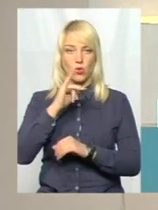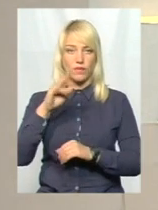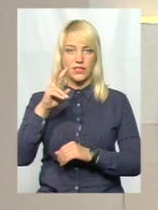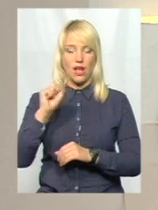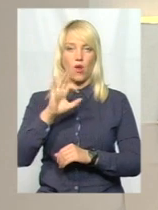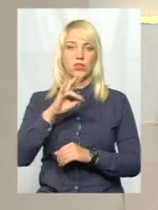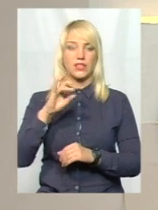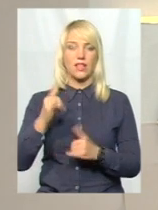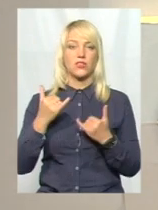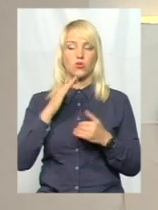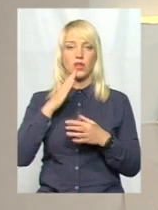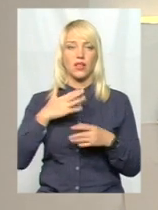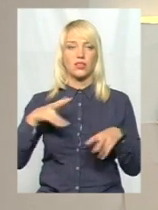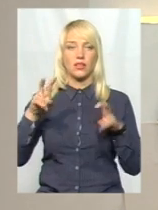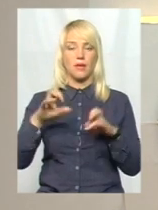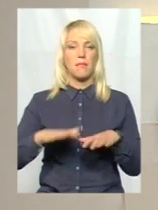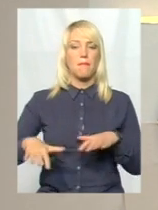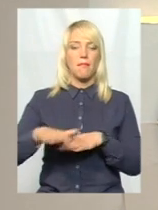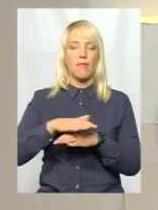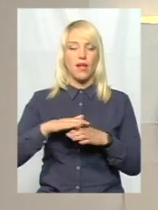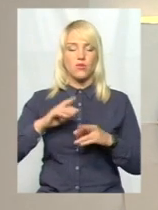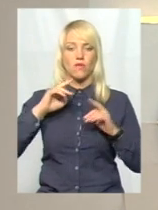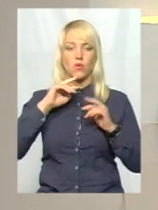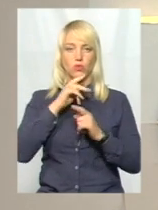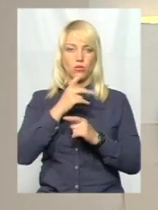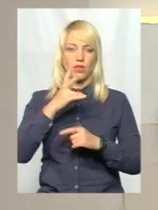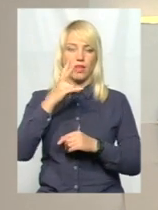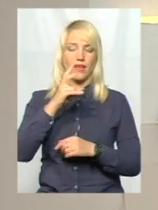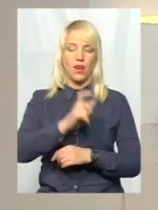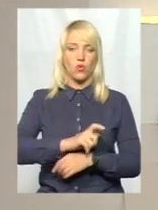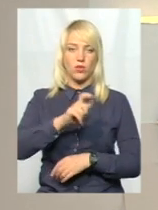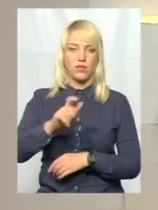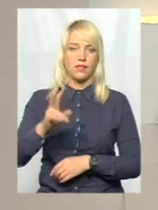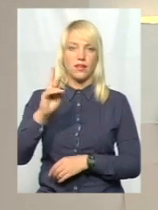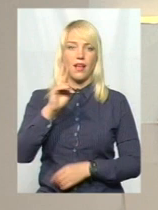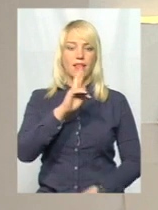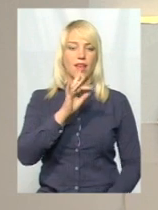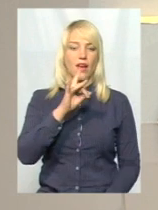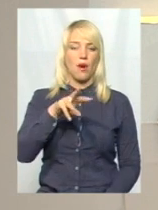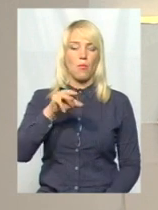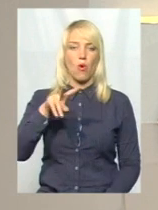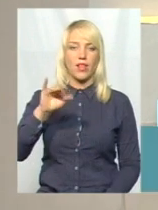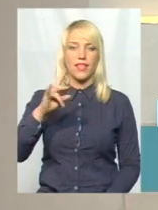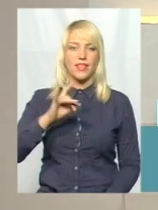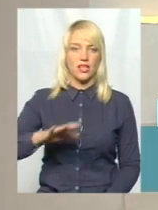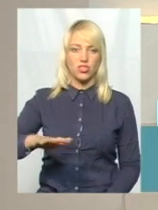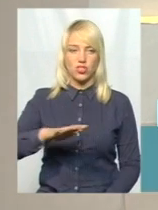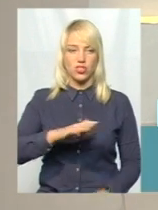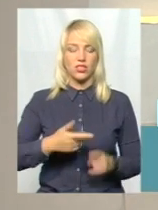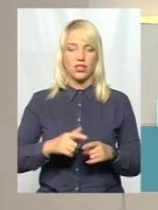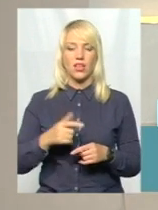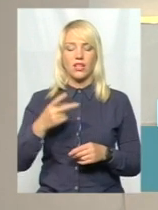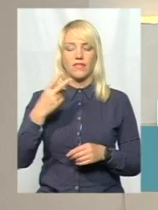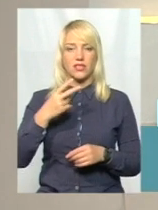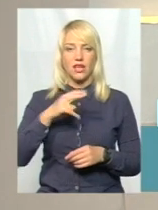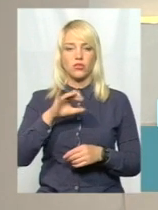Сьогодні наша тема – це масове отруєння людей на Ярмолинеччині. Люди, які отруїлись 20 червня, брали участь у поминальних